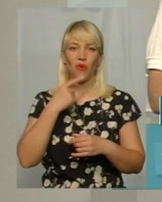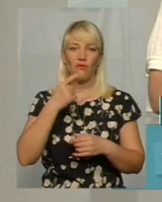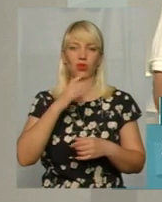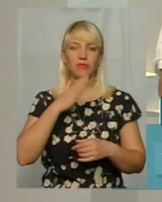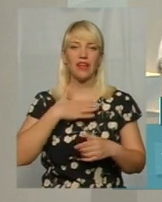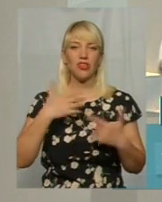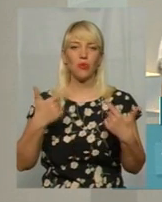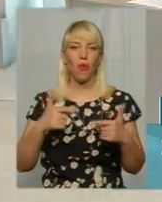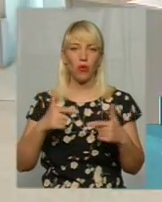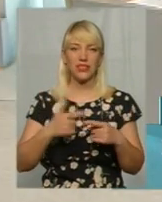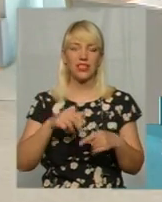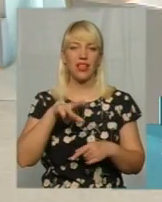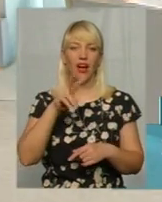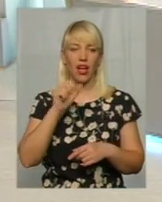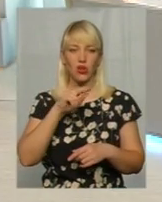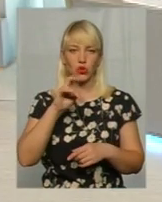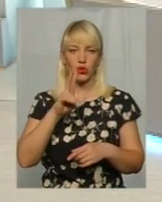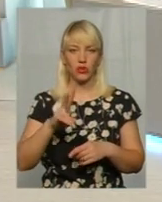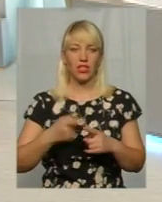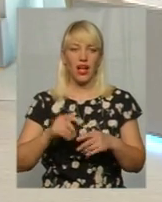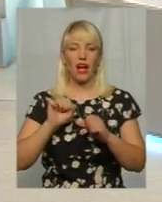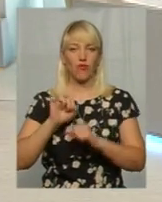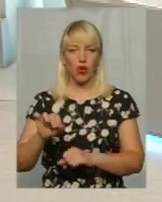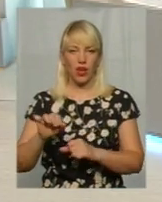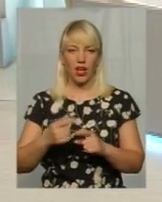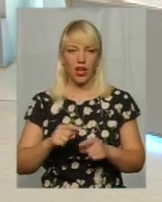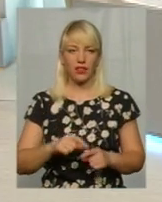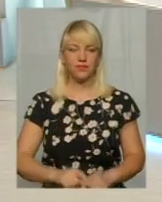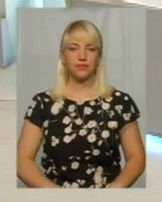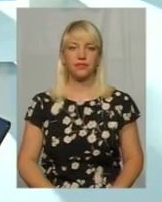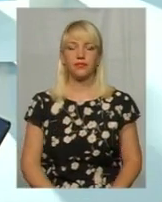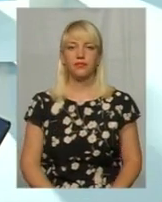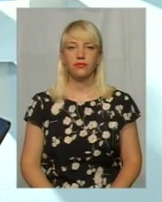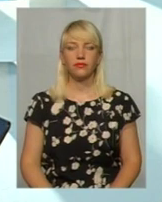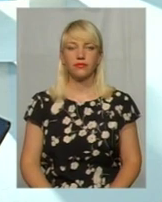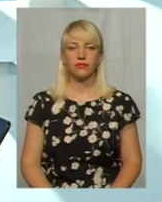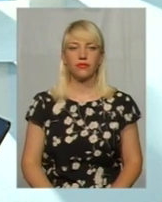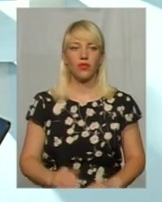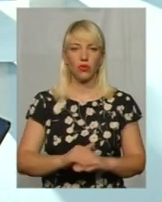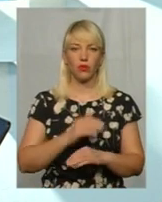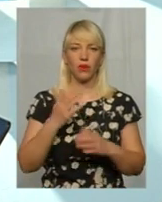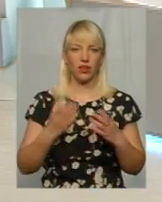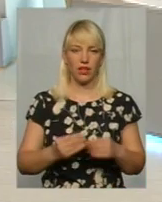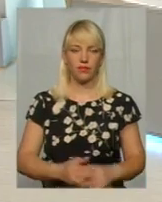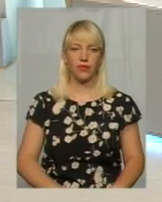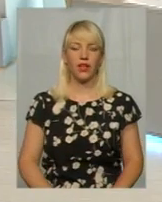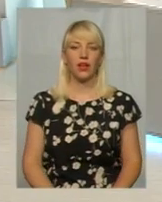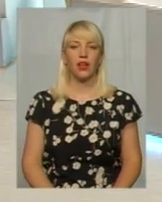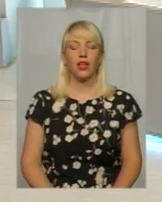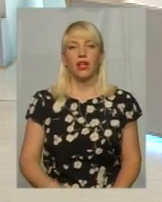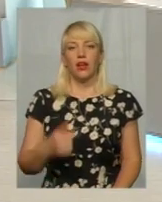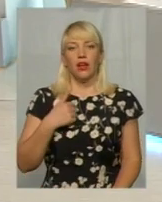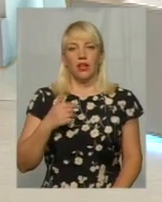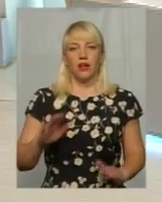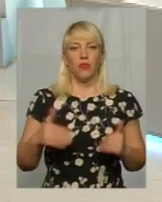нашим гостем, з Богданом Ткачуком, адвокатом адвокатської контори «Місяці партнери». Доброго дня. Доброго пані Юно, дякую за запрошення. Я пропоную